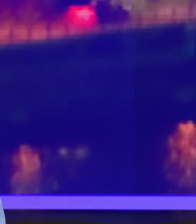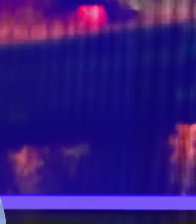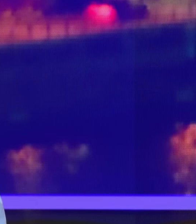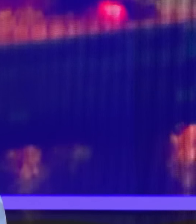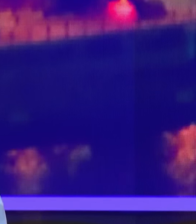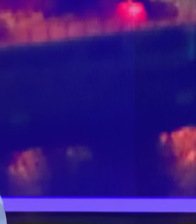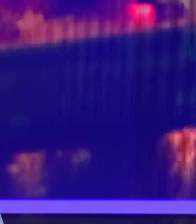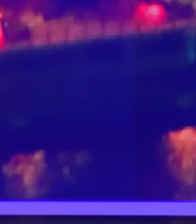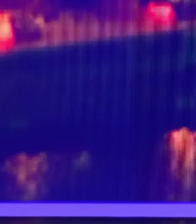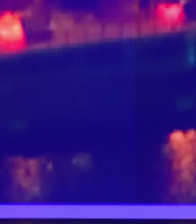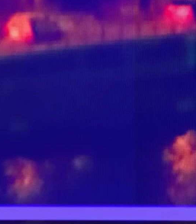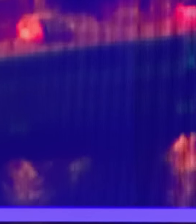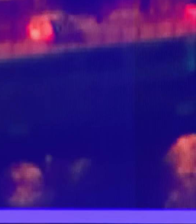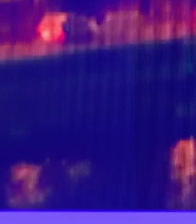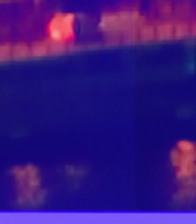Charmé pour la traduction en langue des signes.